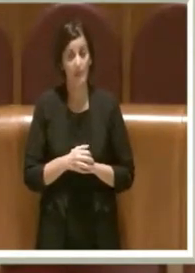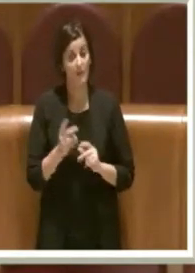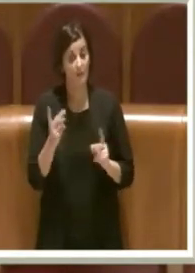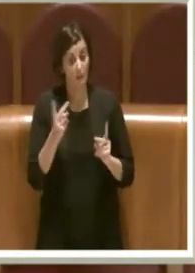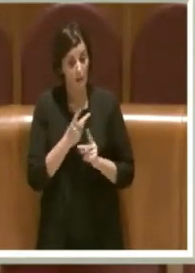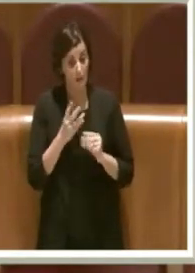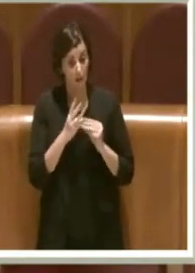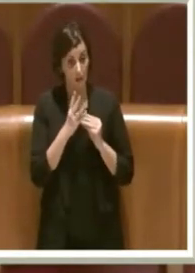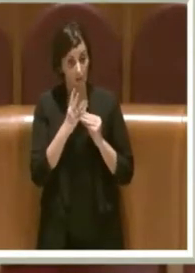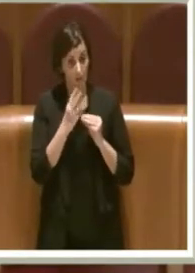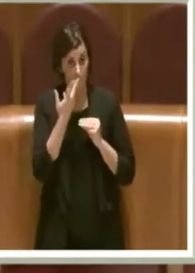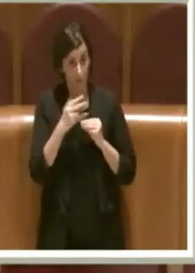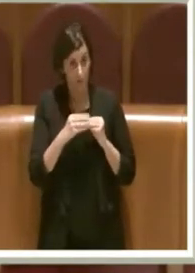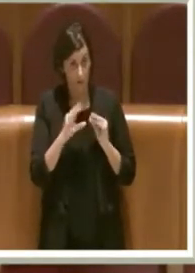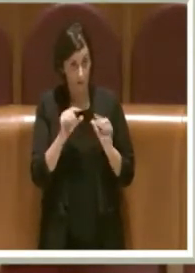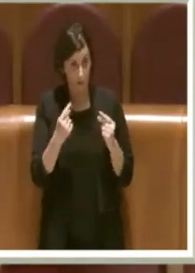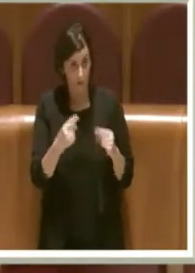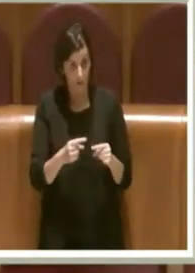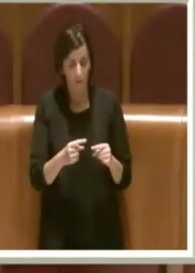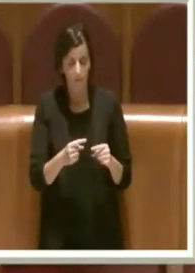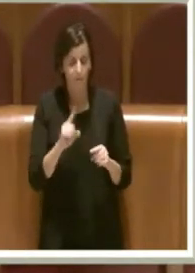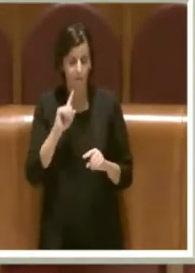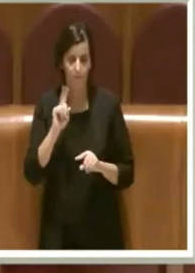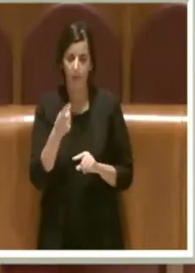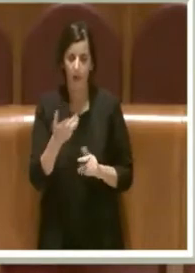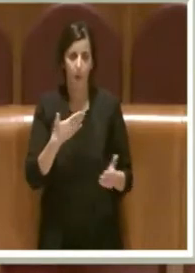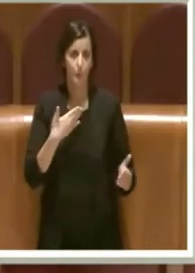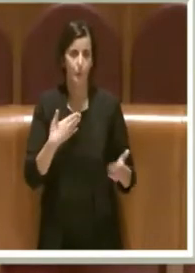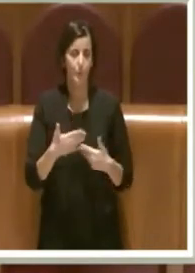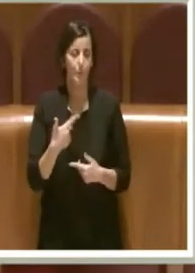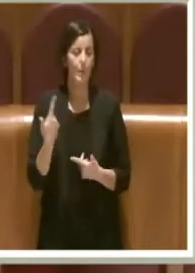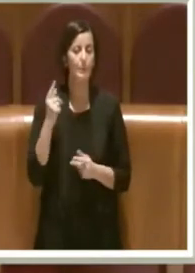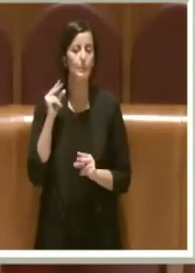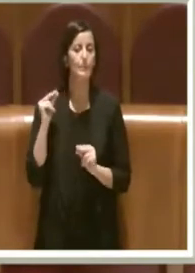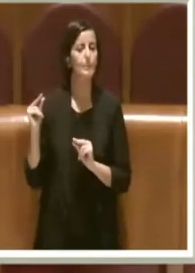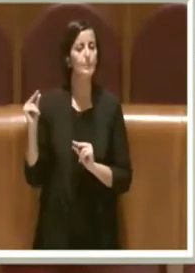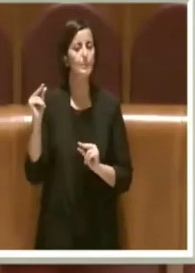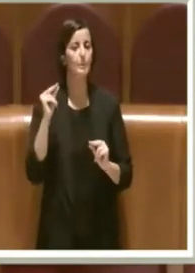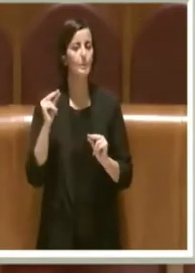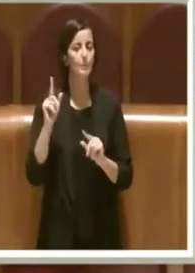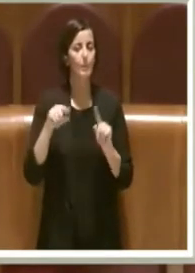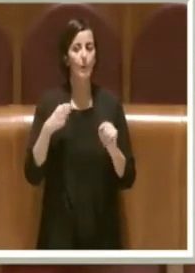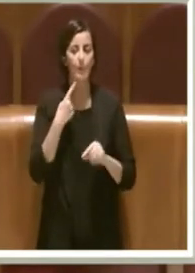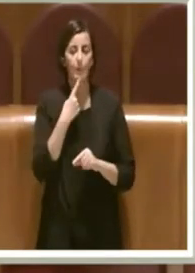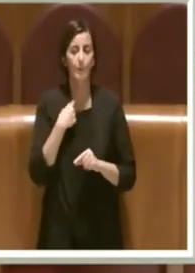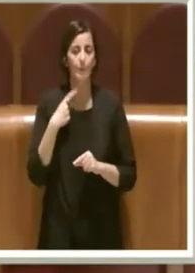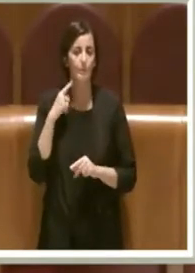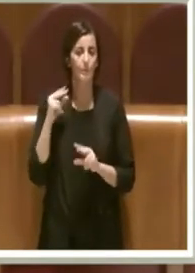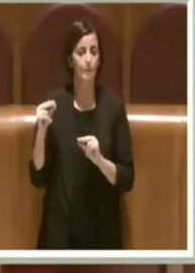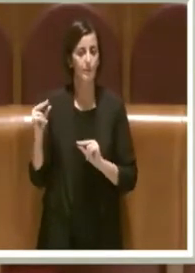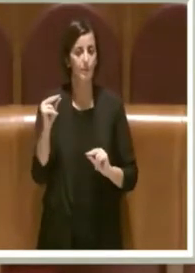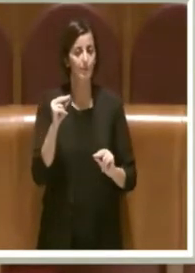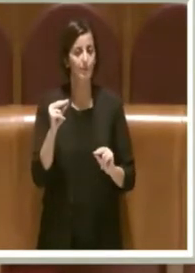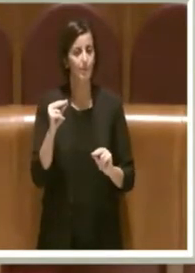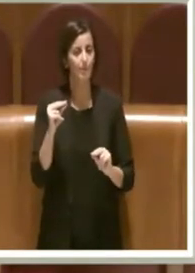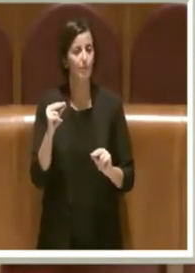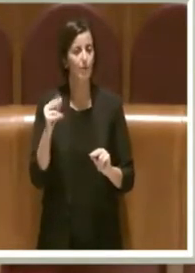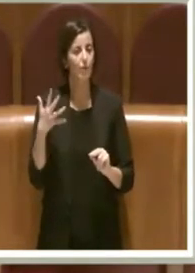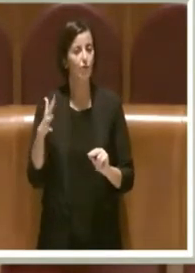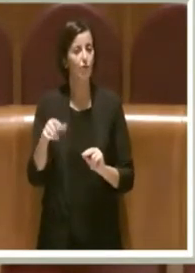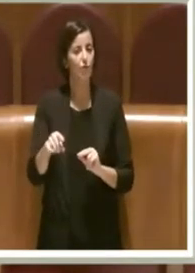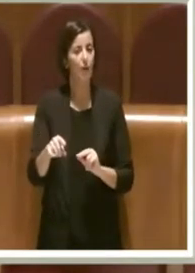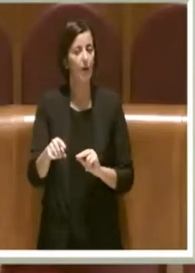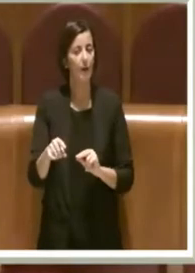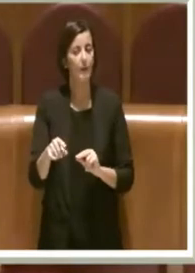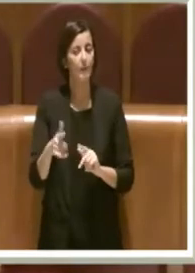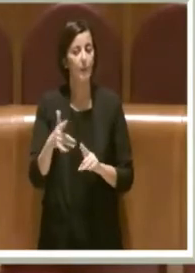vuole fare lo faccia subito perché un uccellino mi ha detto che stanno già mettendo le